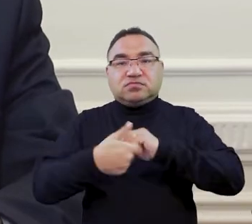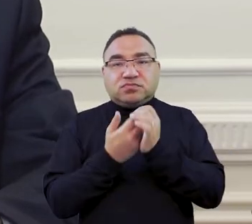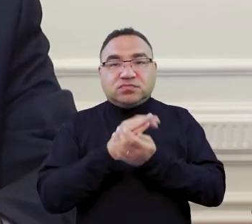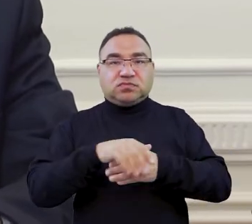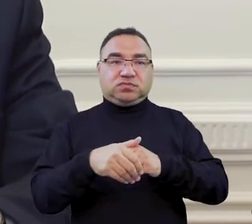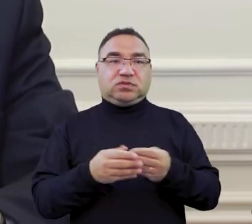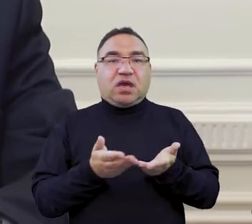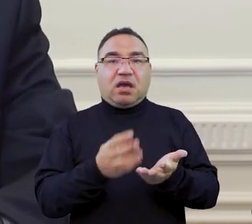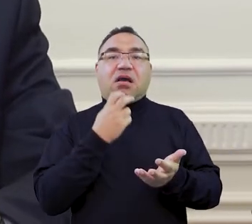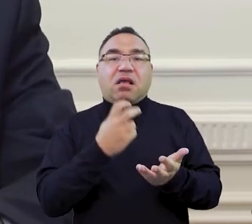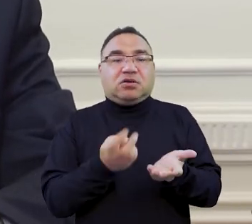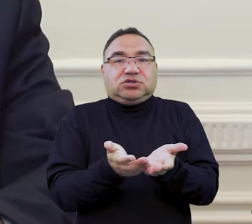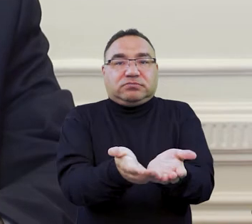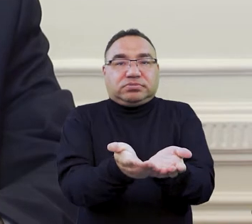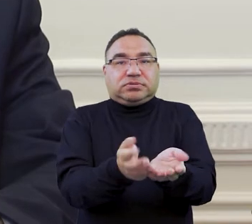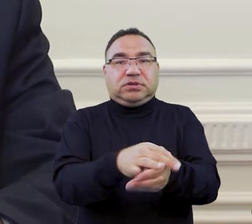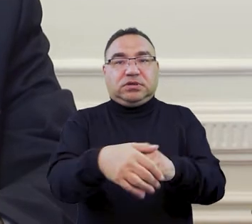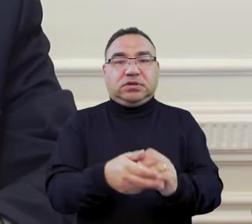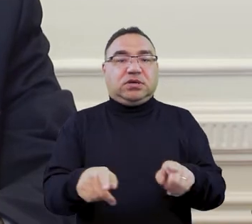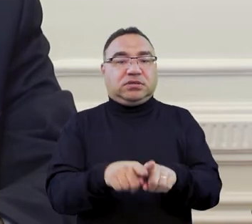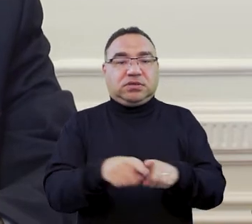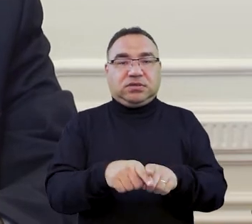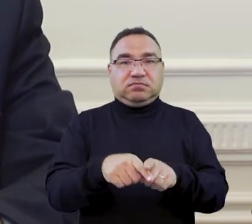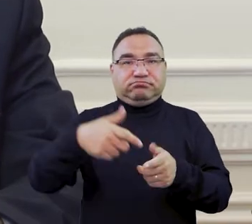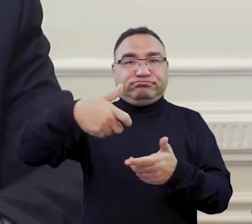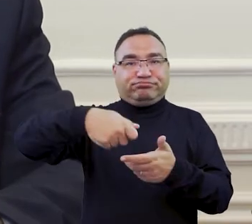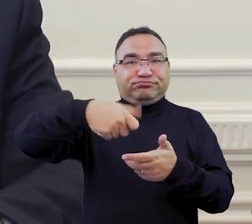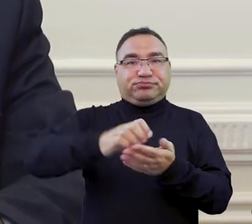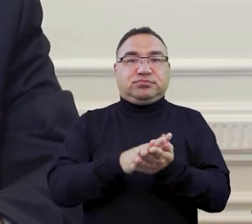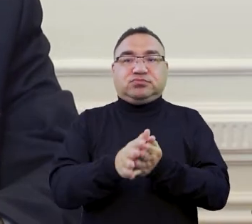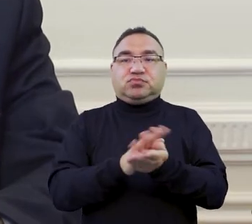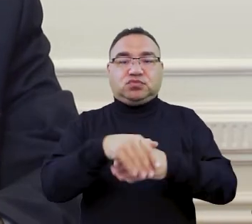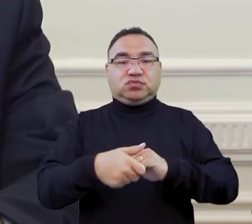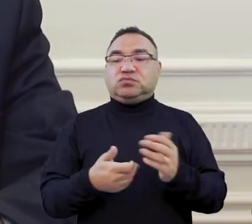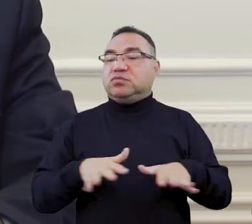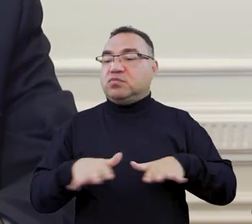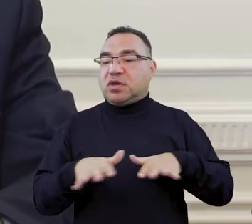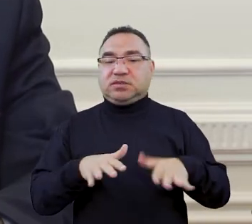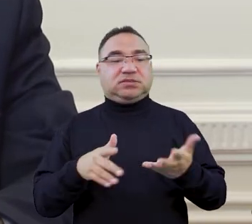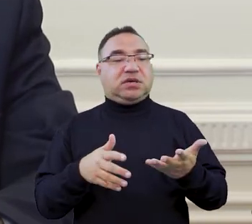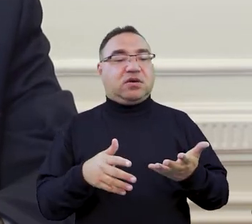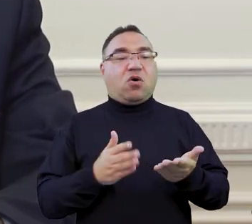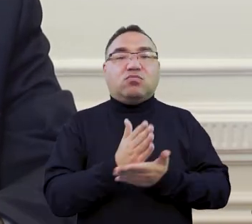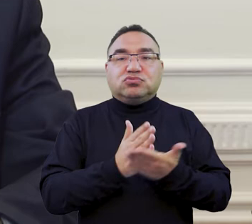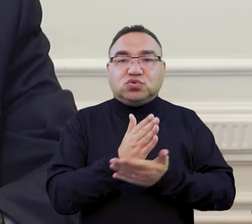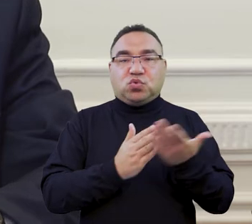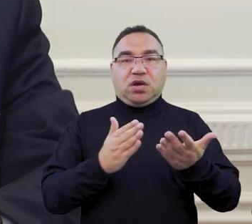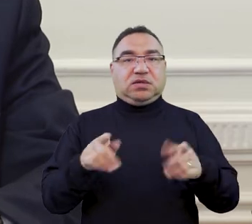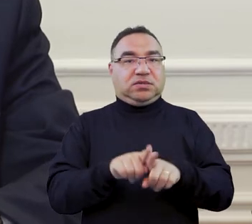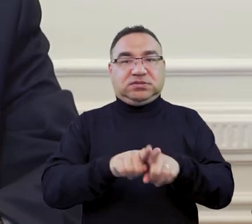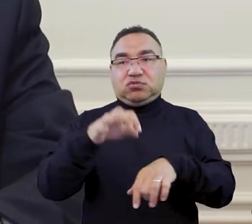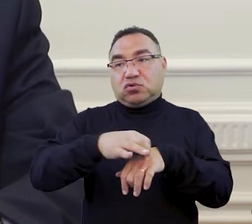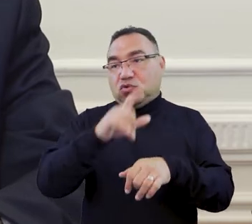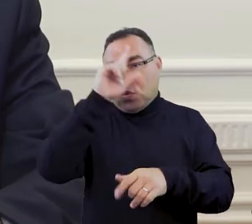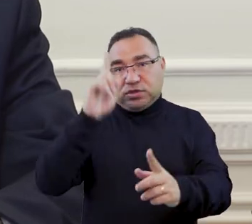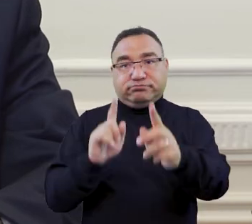rąk i te mechaniczne i te elektroniczne, płyn dezynfekujący przy stanowisku obsługi studentów, doktorantów, klientów